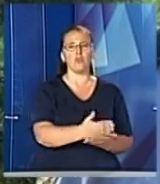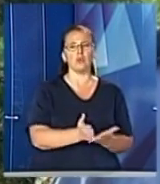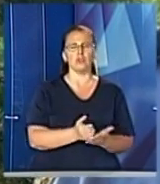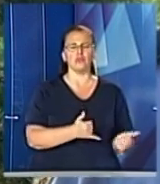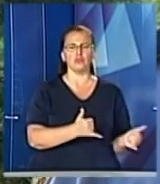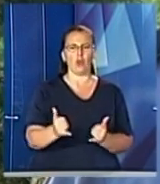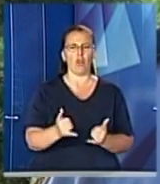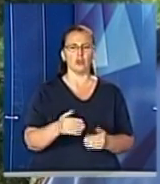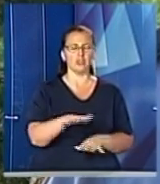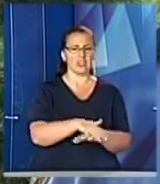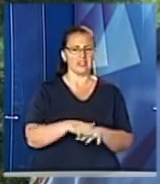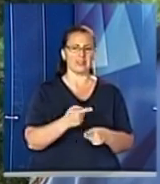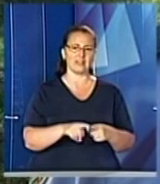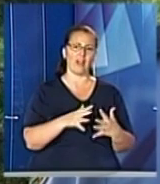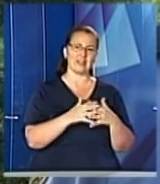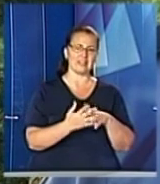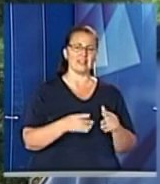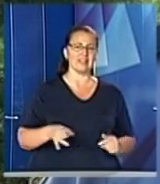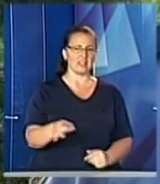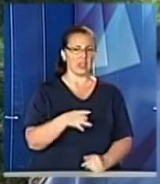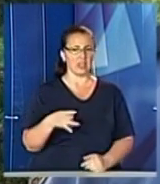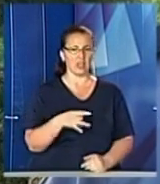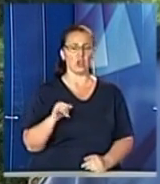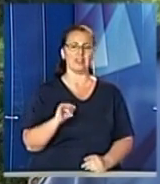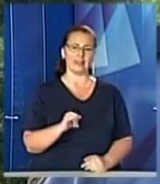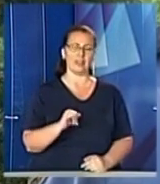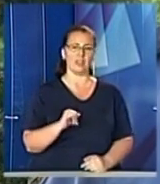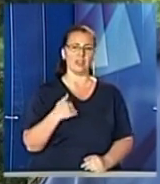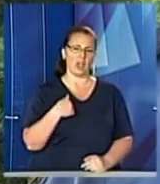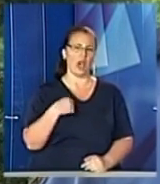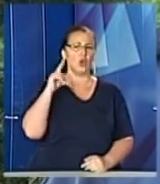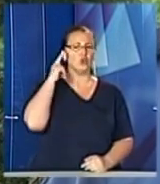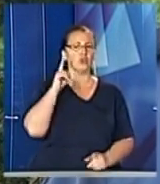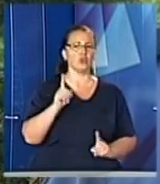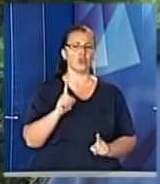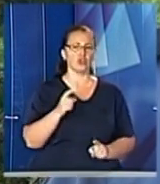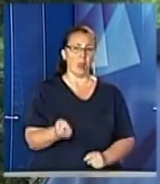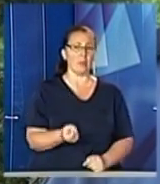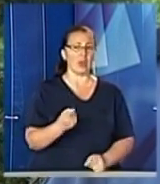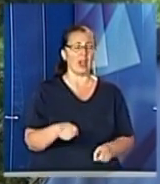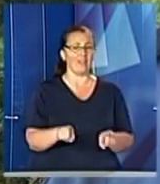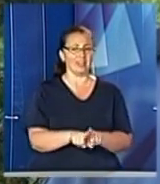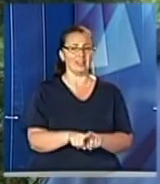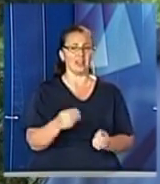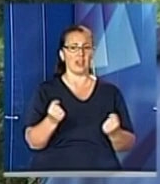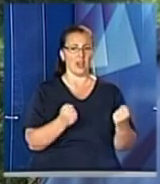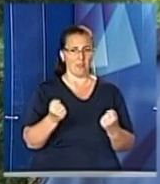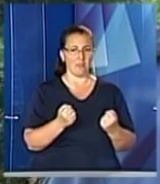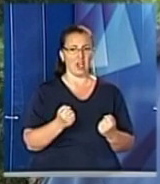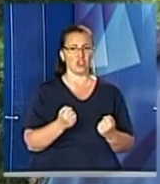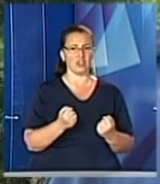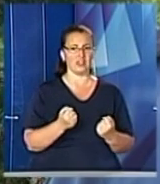сільські райони. І я думаю, що поява таких транспортних засобів десь і